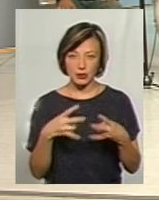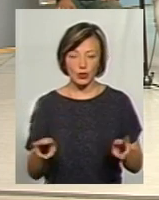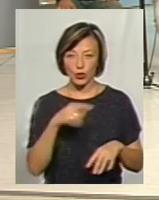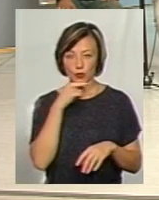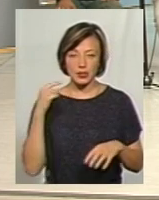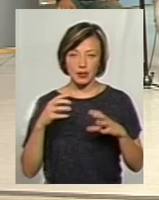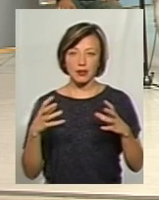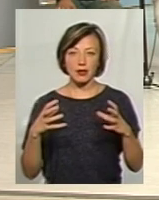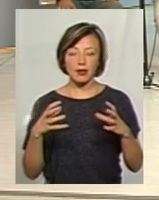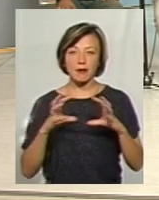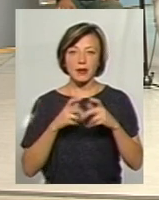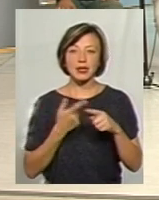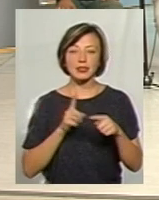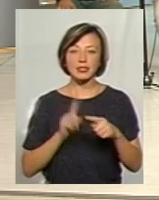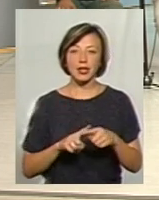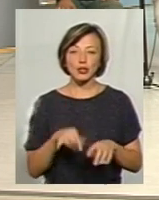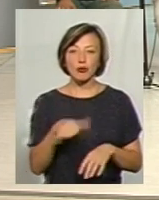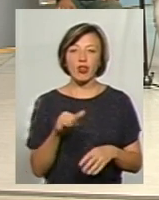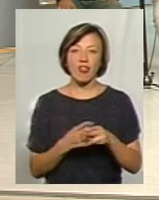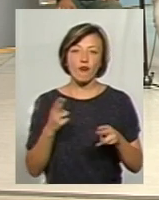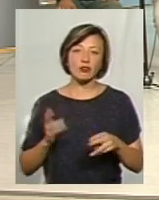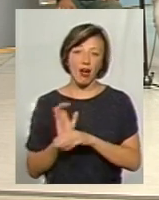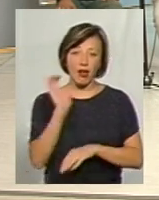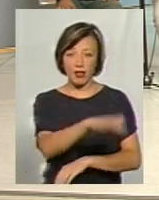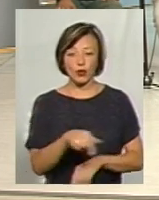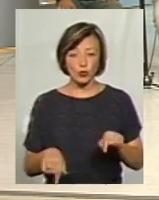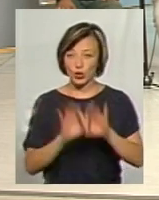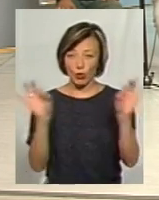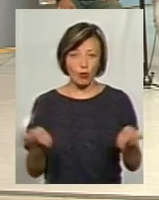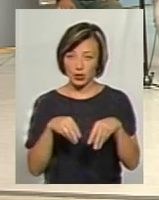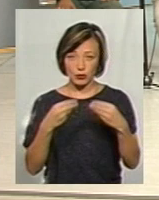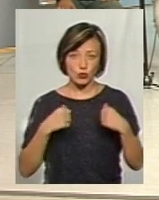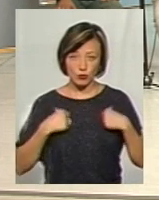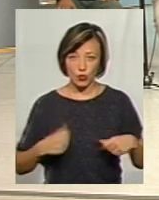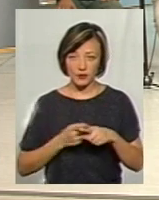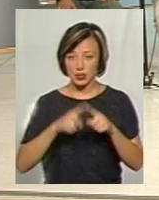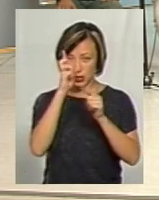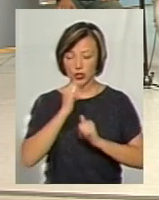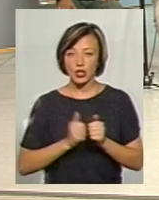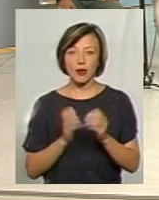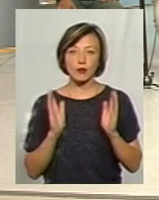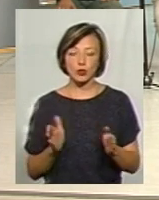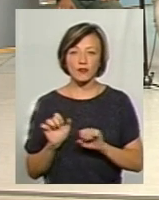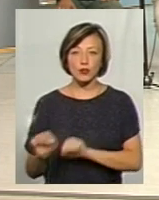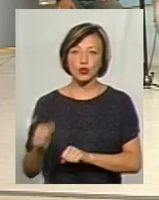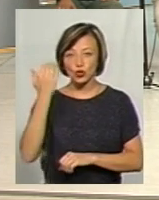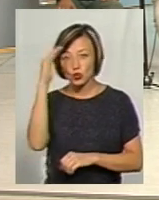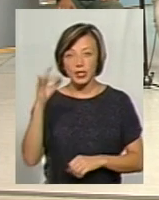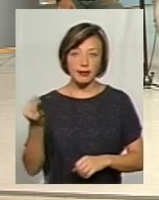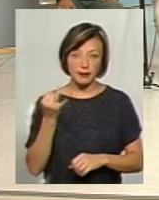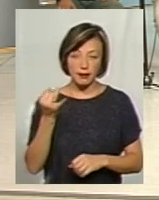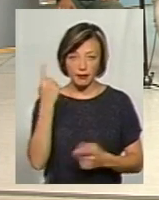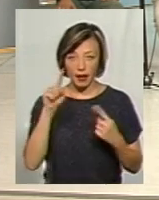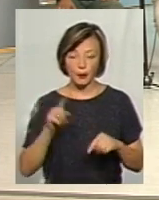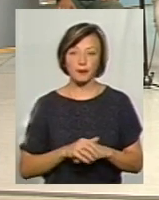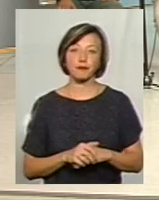Руський мір – це чемодан, вокзал і Руський мір. Тому що вони тут ніколи не дадуть спокою цій державі і будуть відстоювати чужі ідеї.